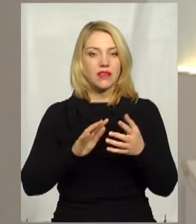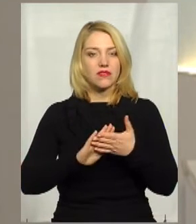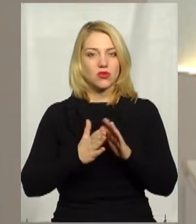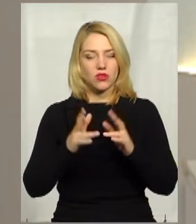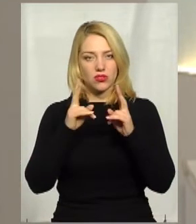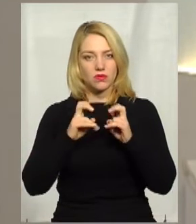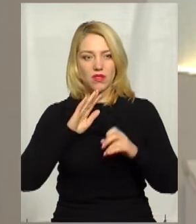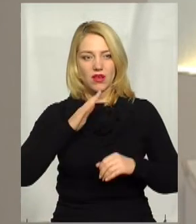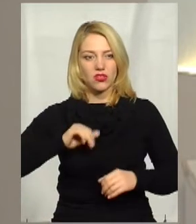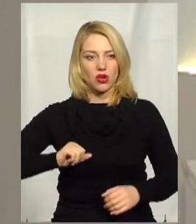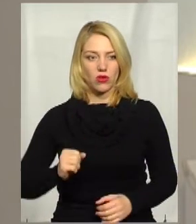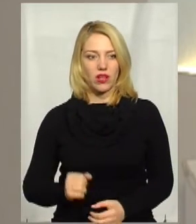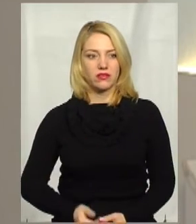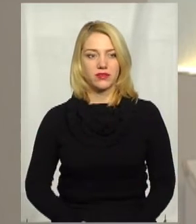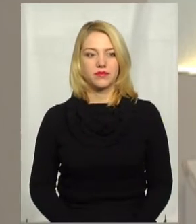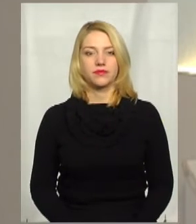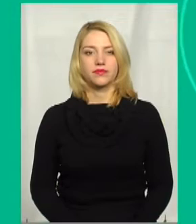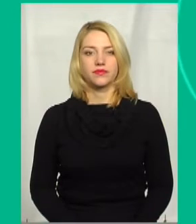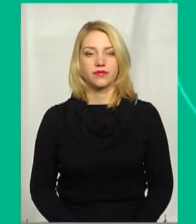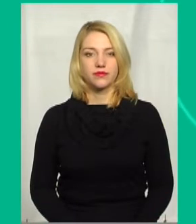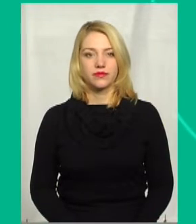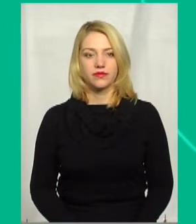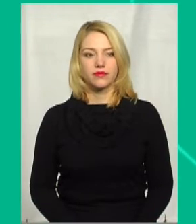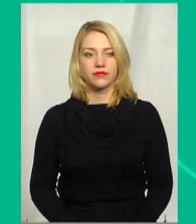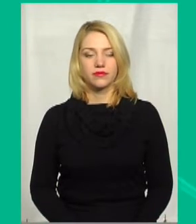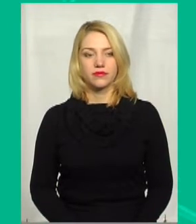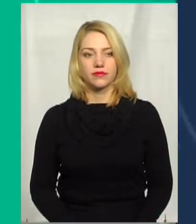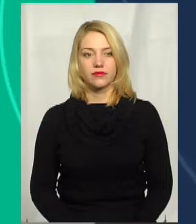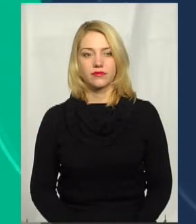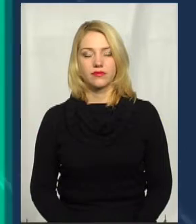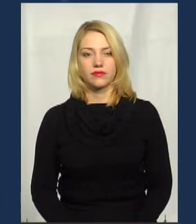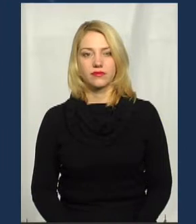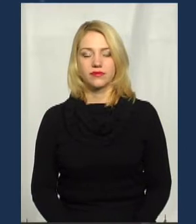наша колега Неля Шпулак. Музика